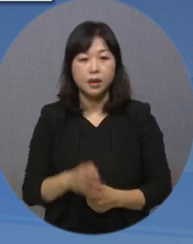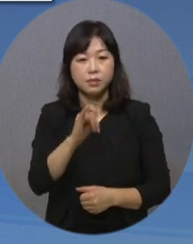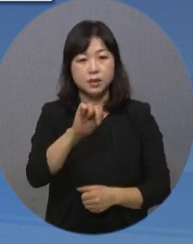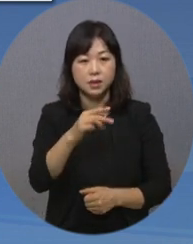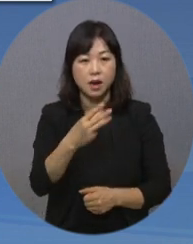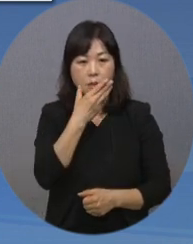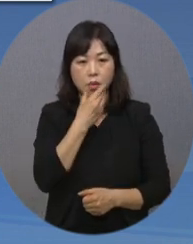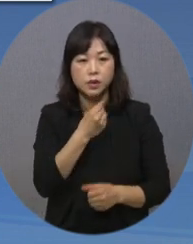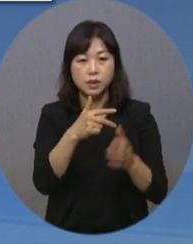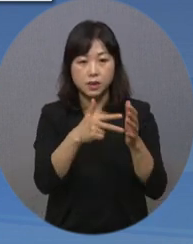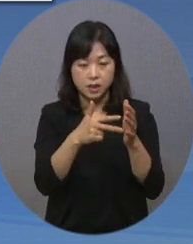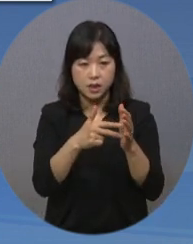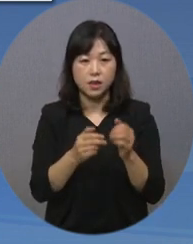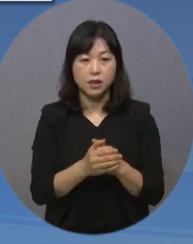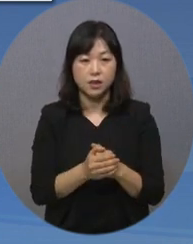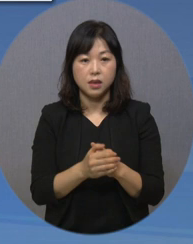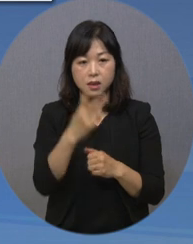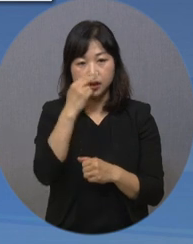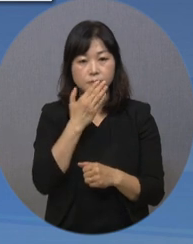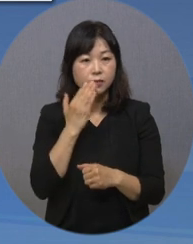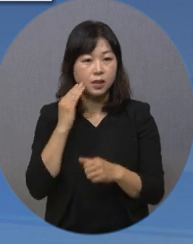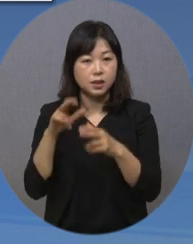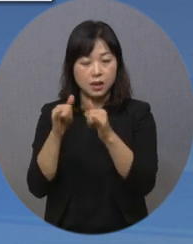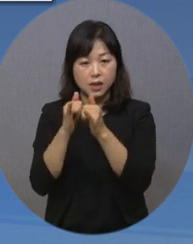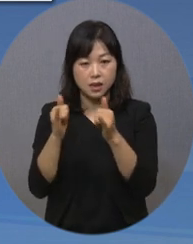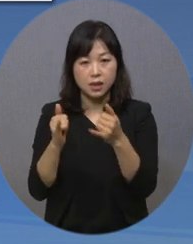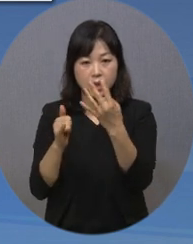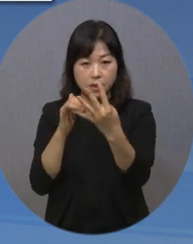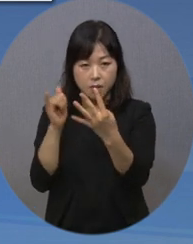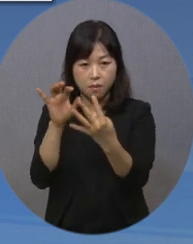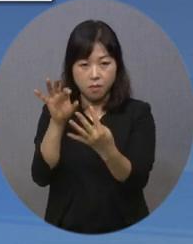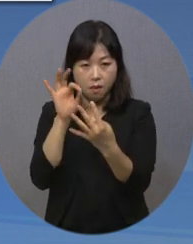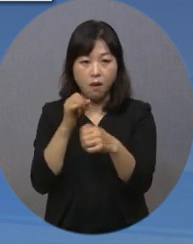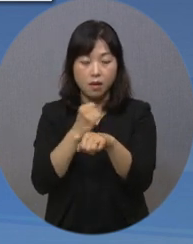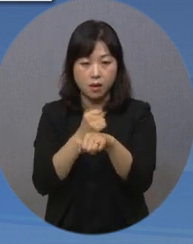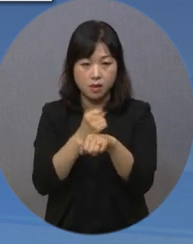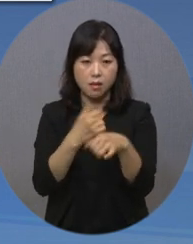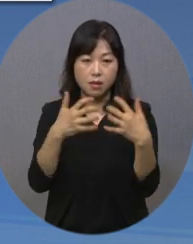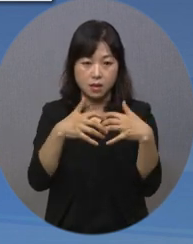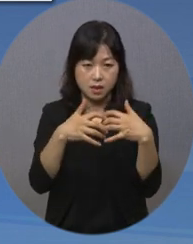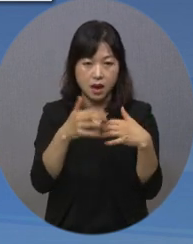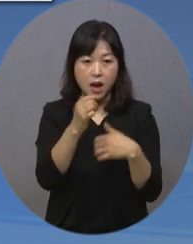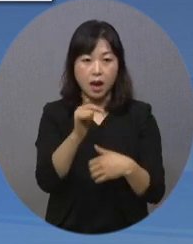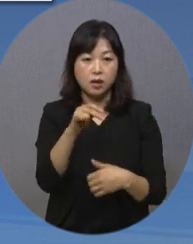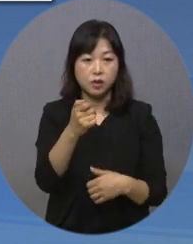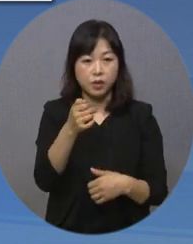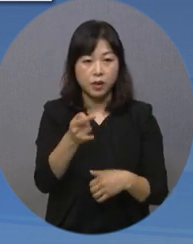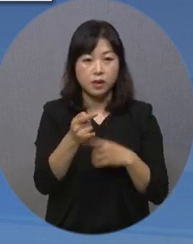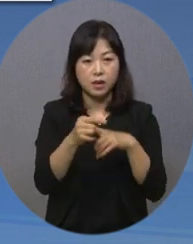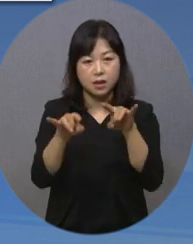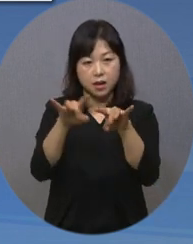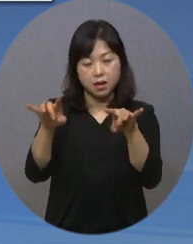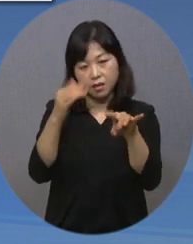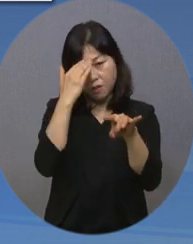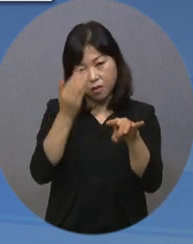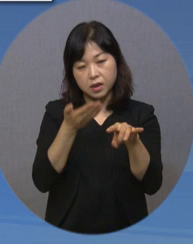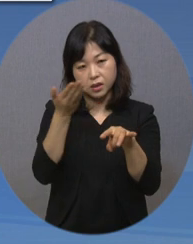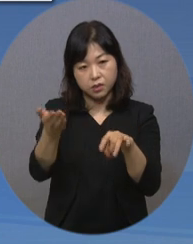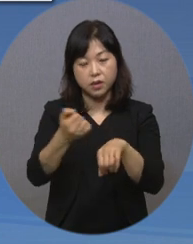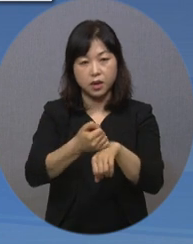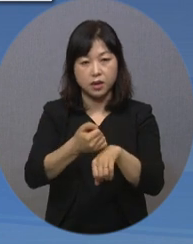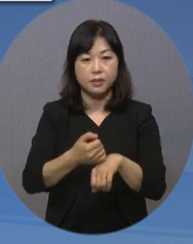미랄복지재단은 총 4명의 시청각장애인을 선정해 점자정보단말기 한 손해를 각 한 대씩 무상 지원할